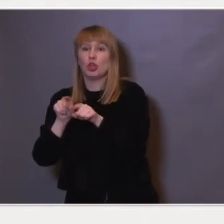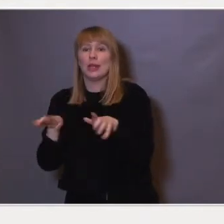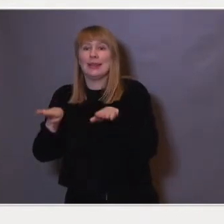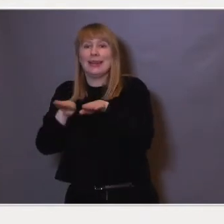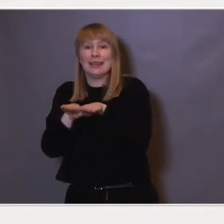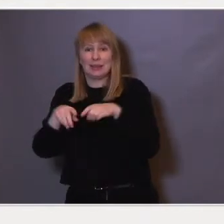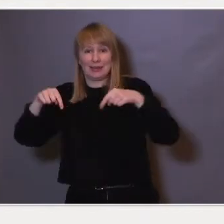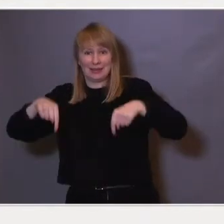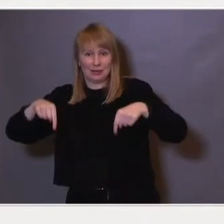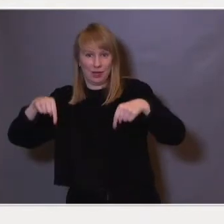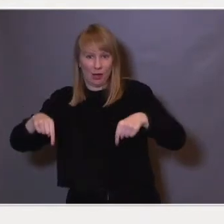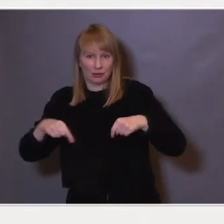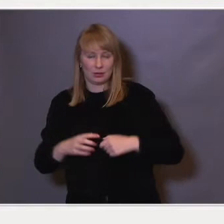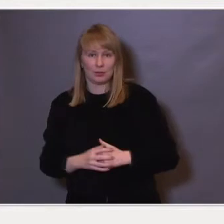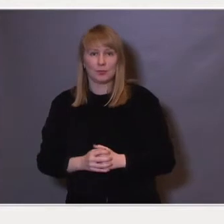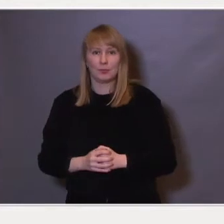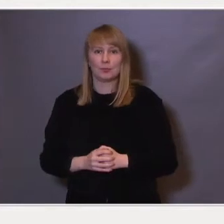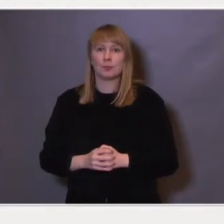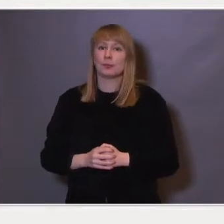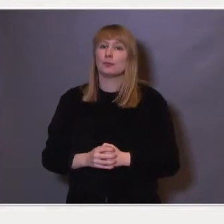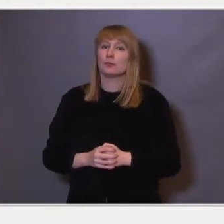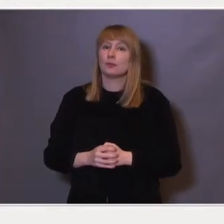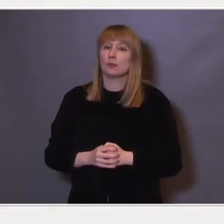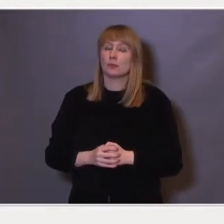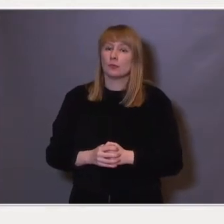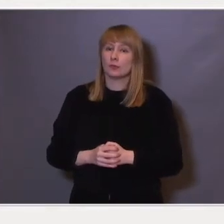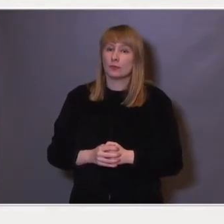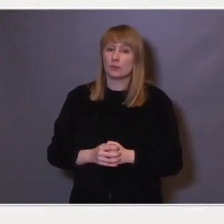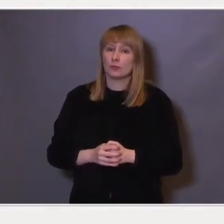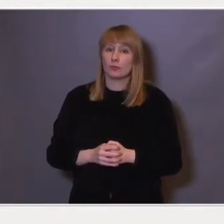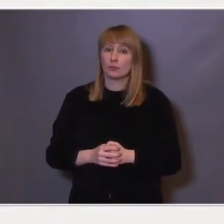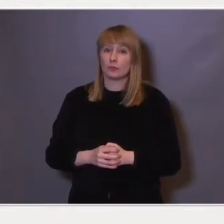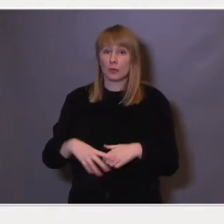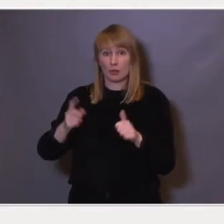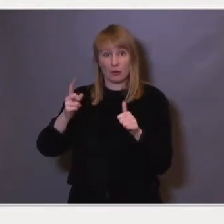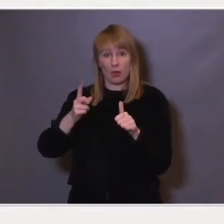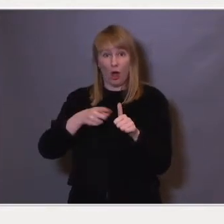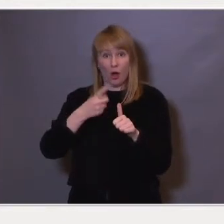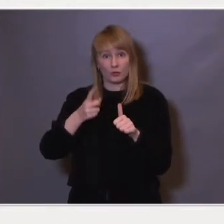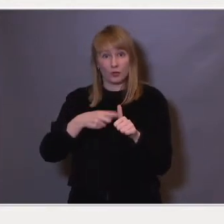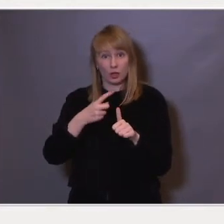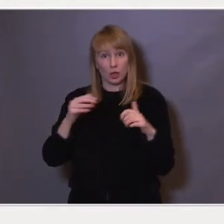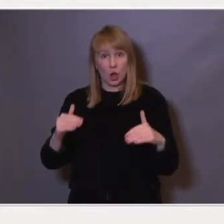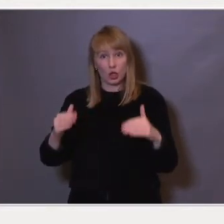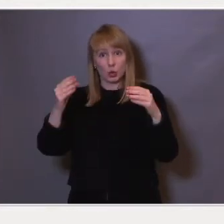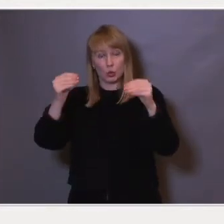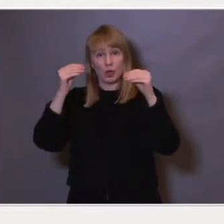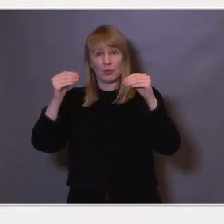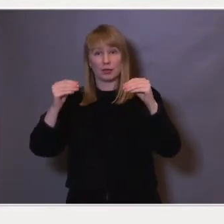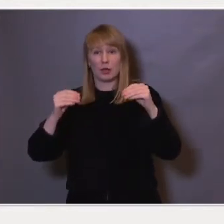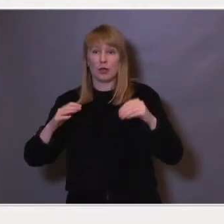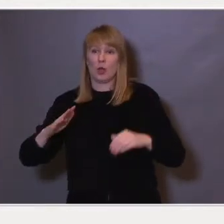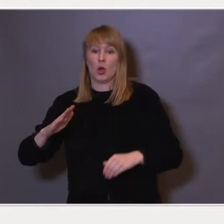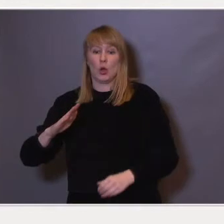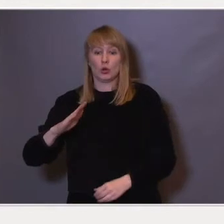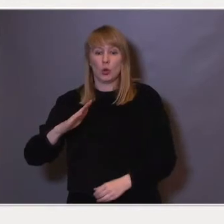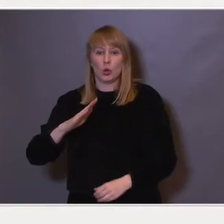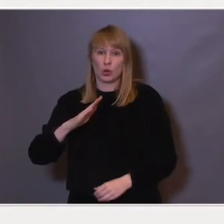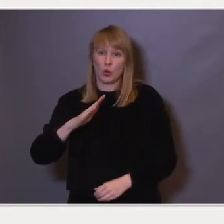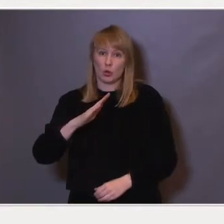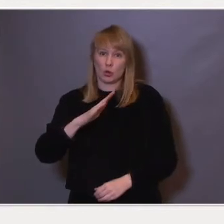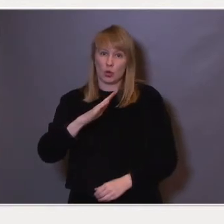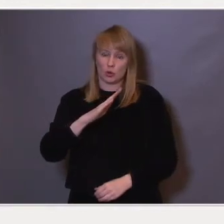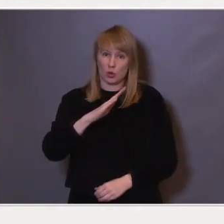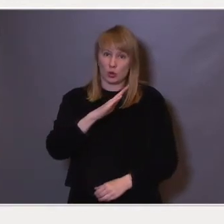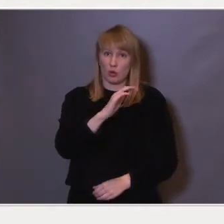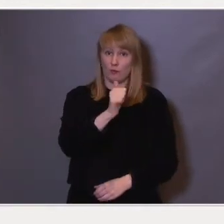vi har i dag. Og så ser vi at andelen med høyere utdanning øker raskt utover 70- og 80